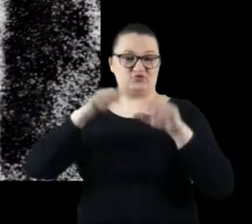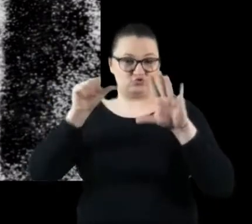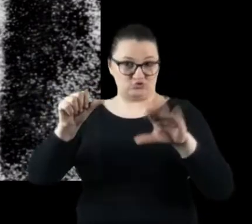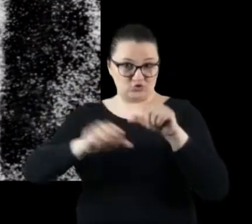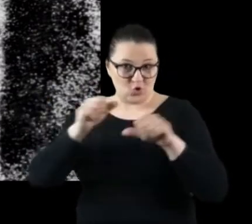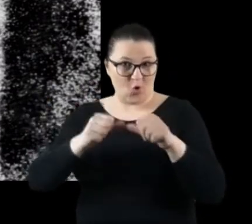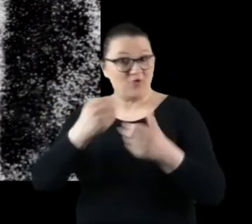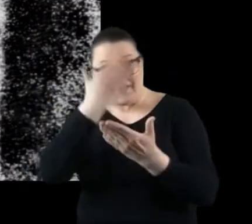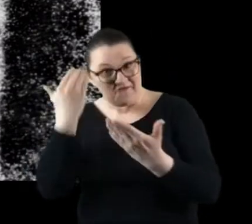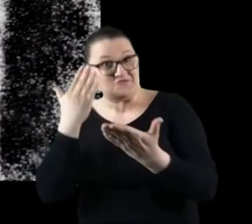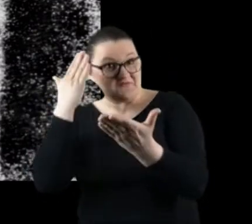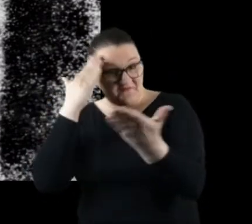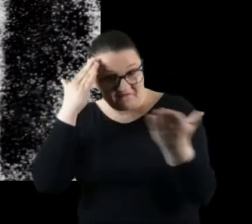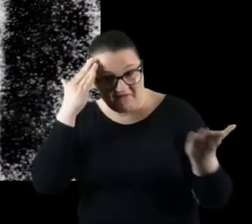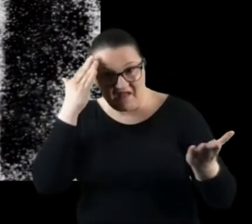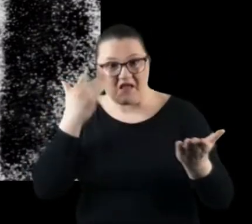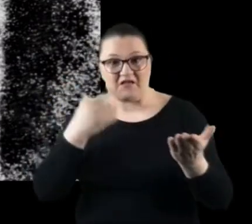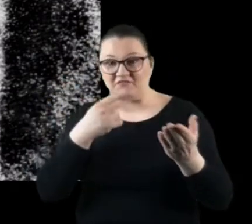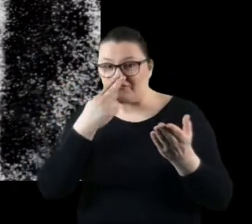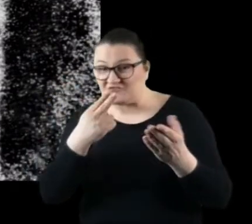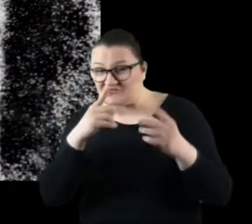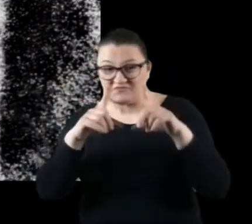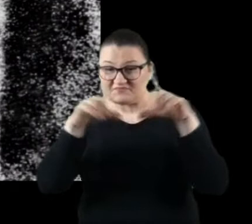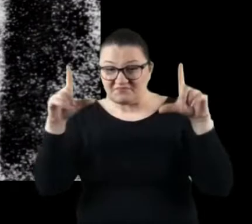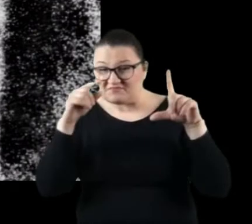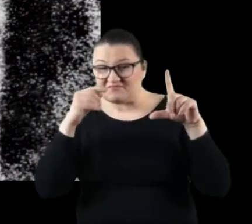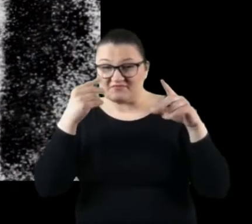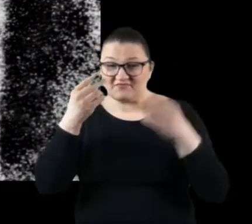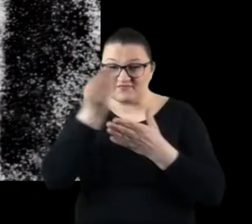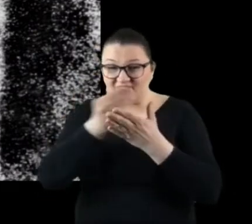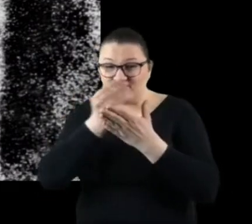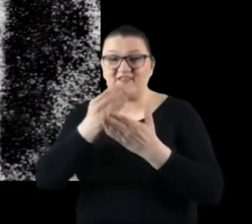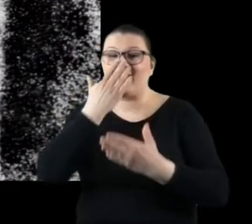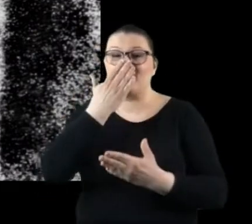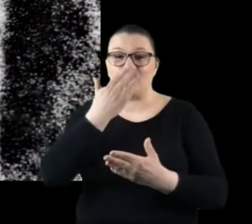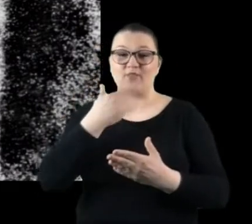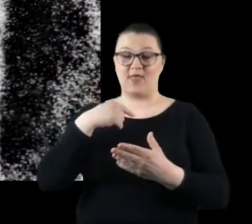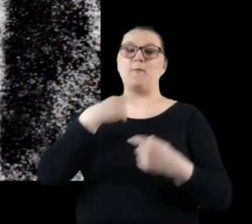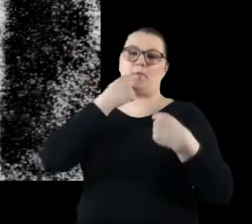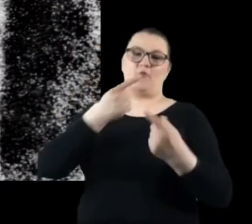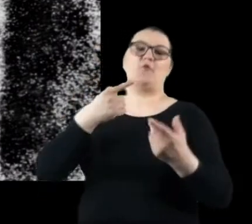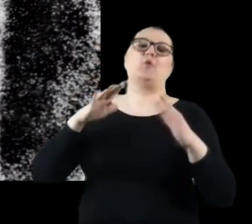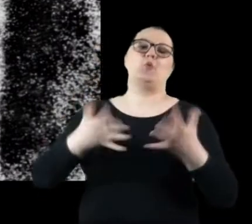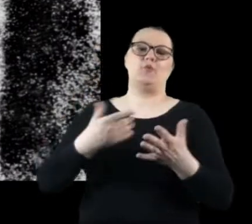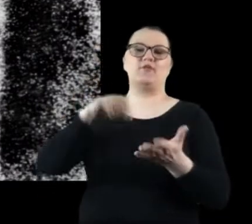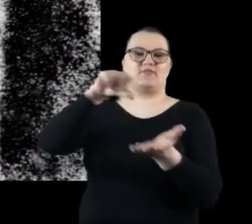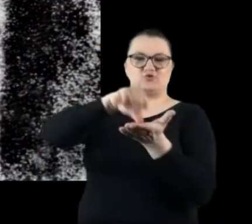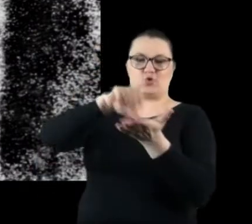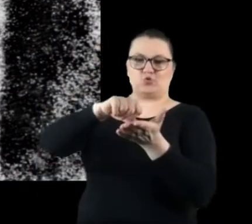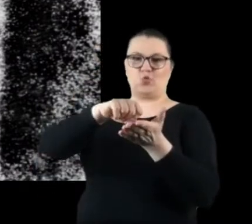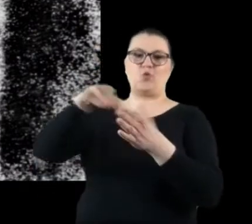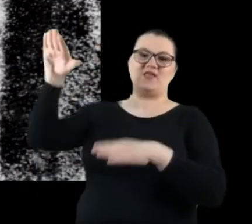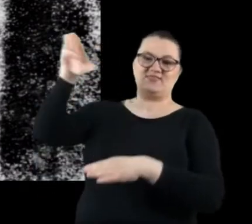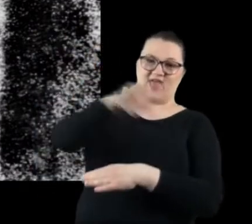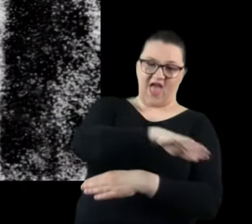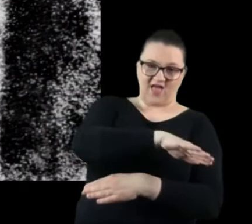Państwo są w stanie tutaj cokolwiek z tej fotografii odczytać, ale podpowiem, że po środku znajduje się pas dachu. Po